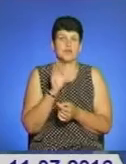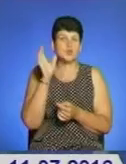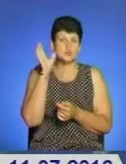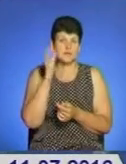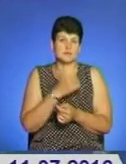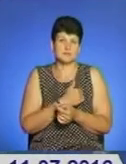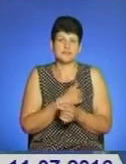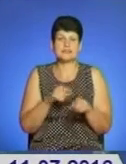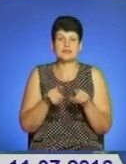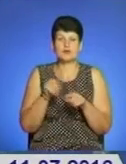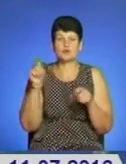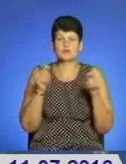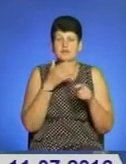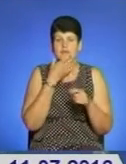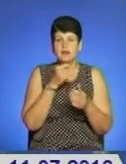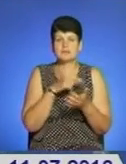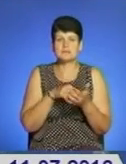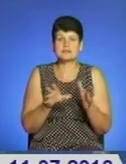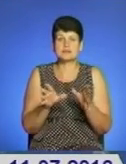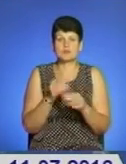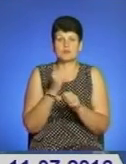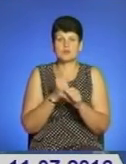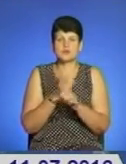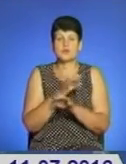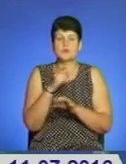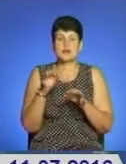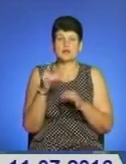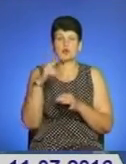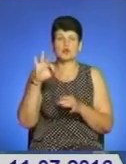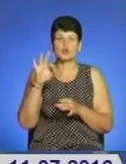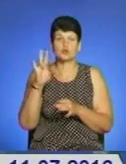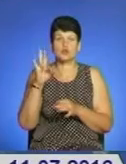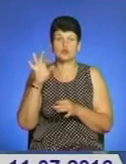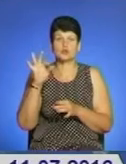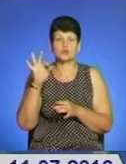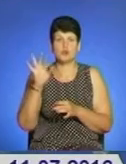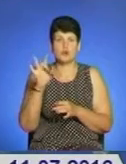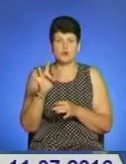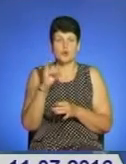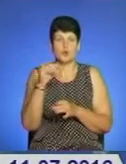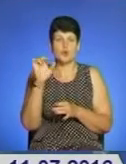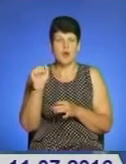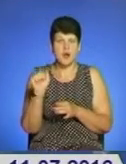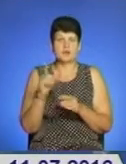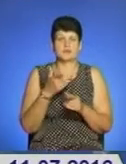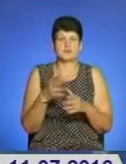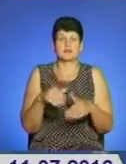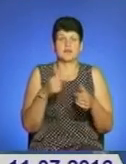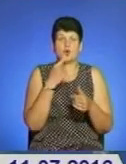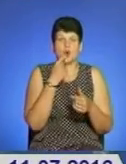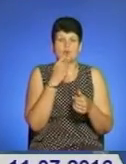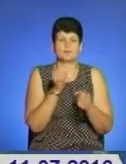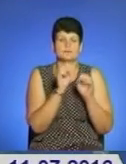Також фестиваль «Файне місто» співпрацював із проєктом «Донор.юа», який популяризує здачу крові. Серед донорів крові